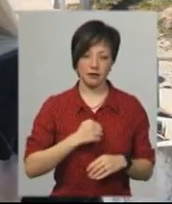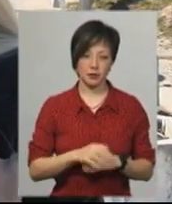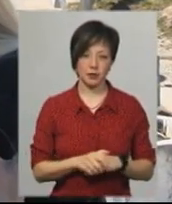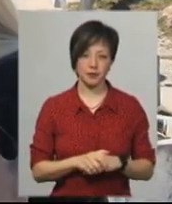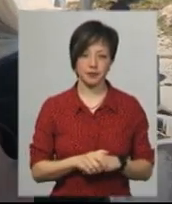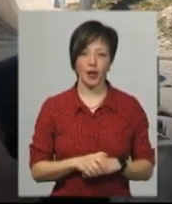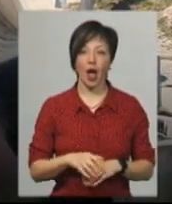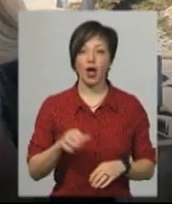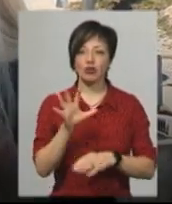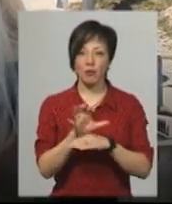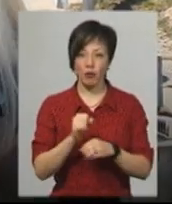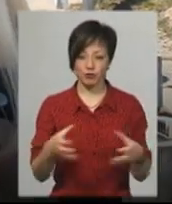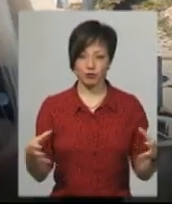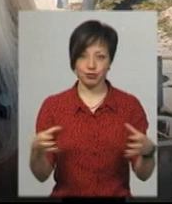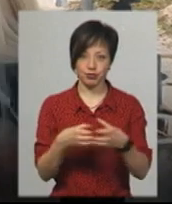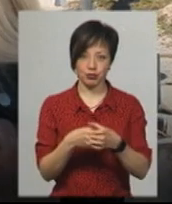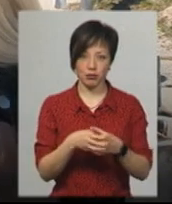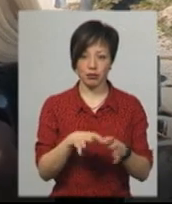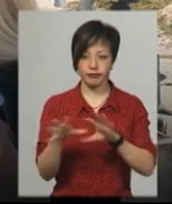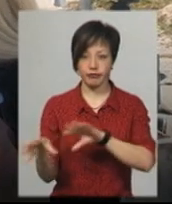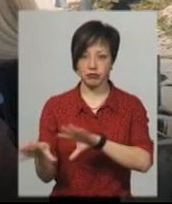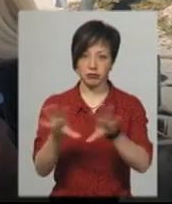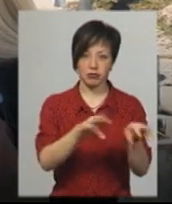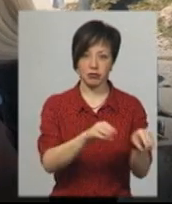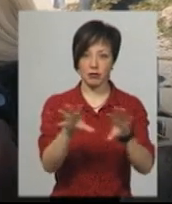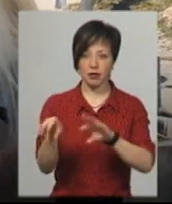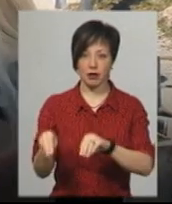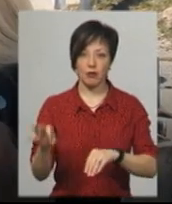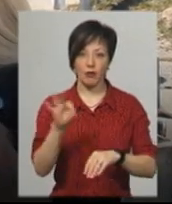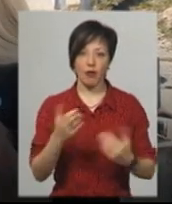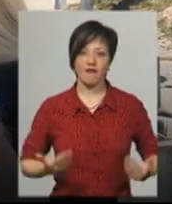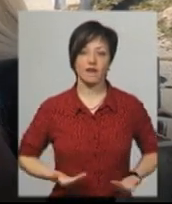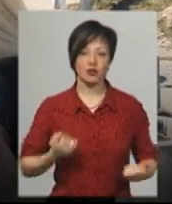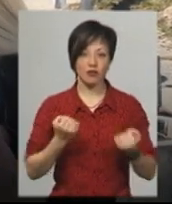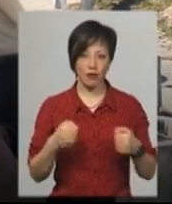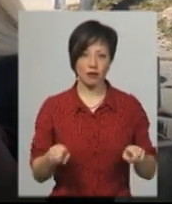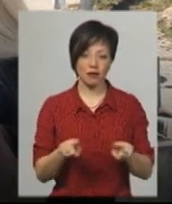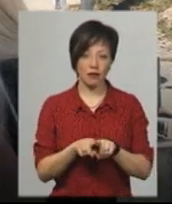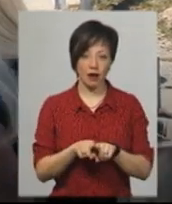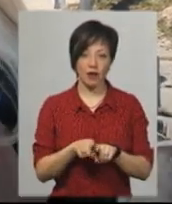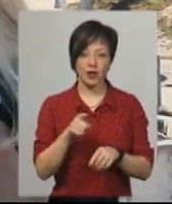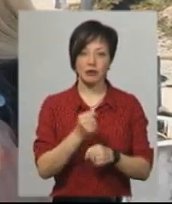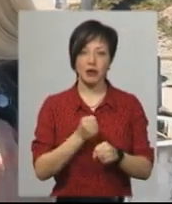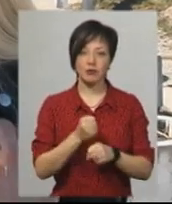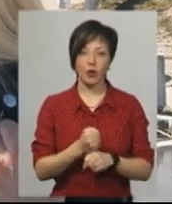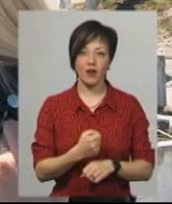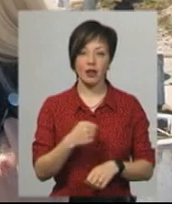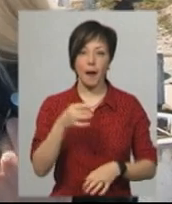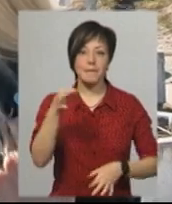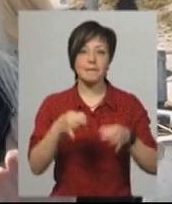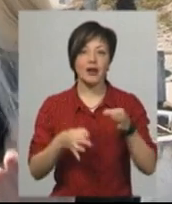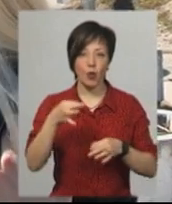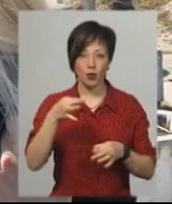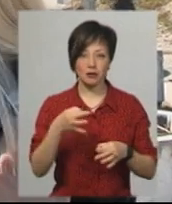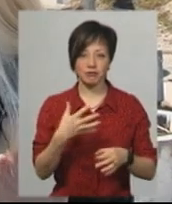можуть збиратись з граєми і кудись переміщуватися, тільки тоді, коли йде мова про виживання, так легше вижити. В них спрацьовують інстинкти. Коли вони